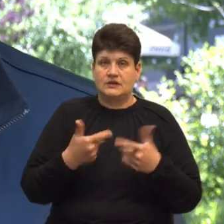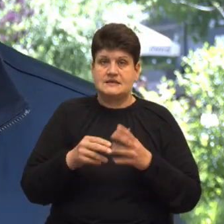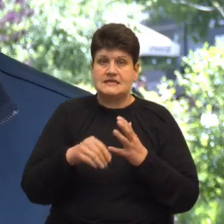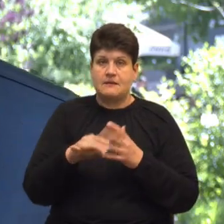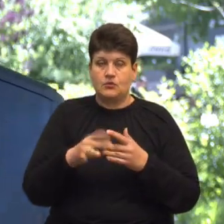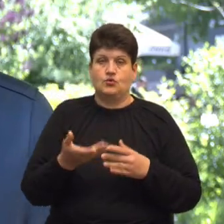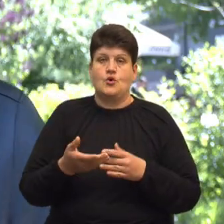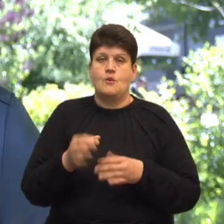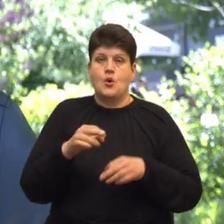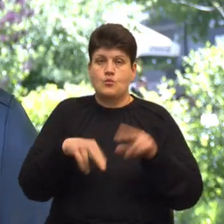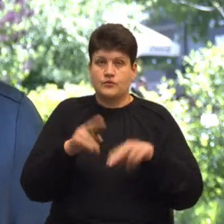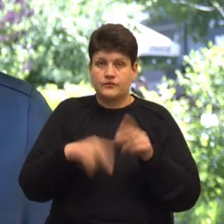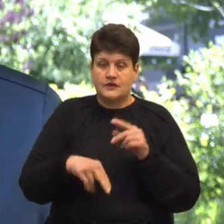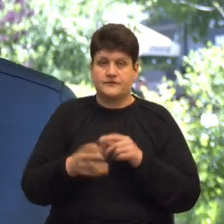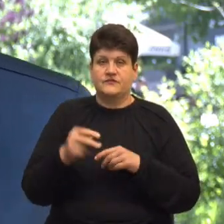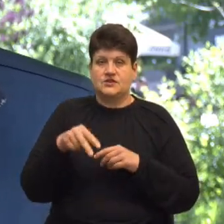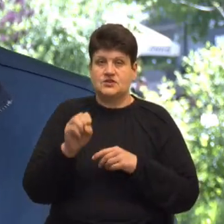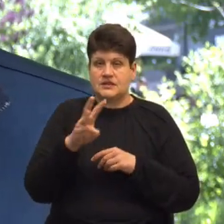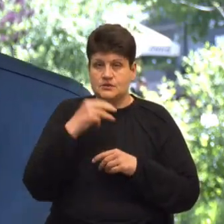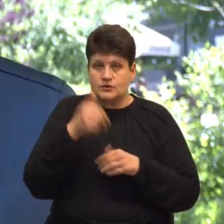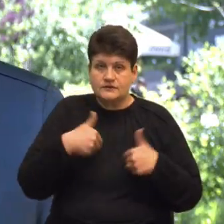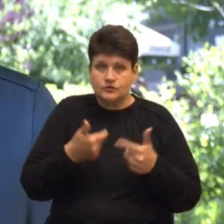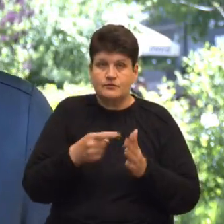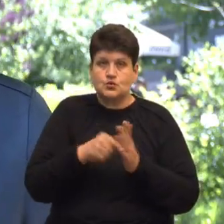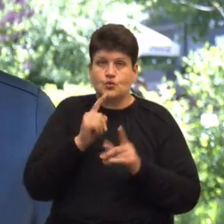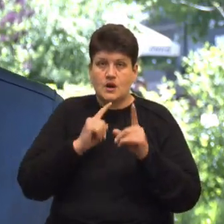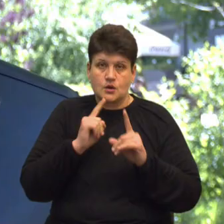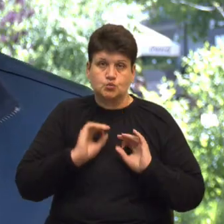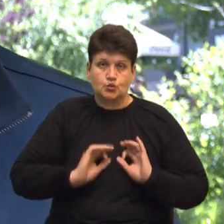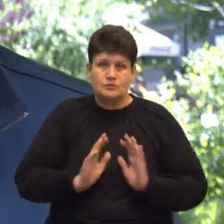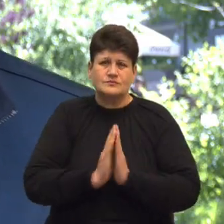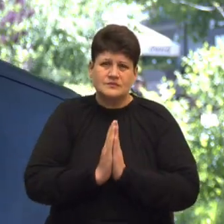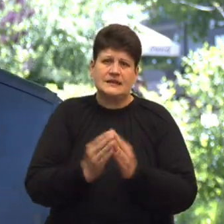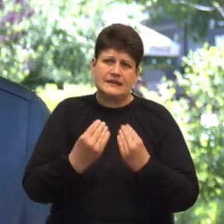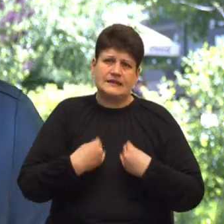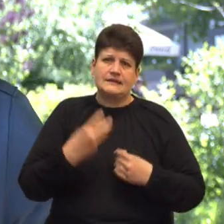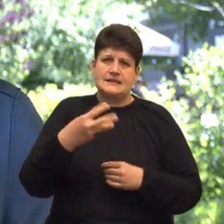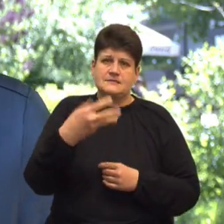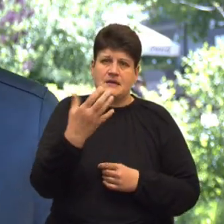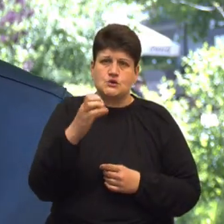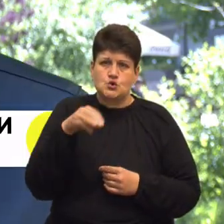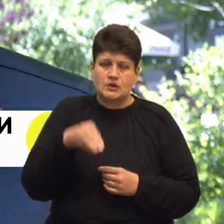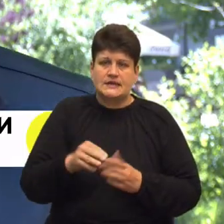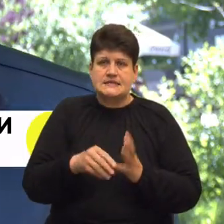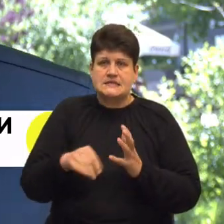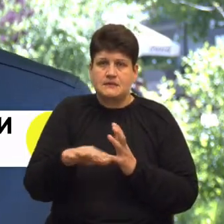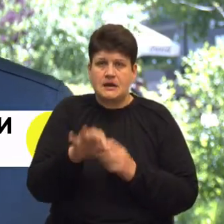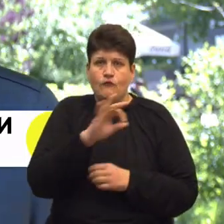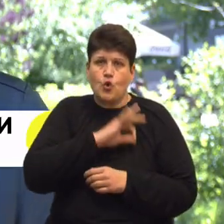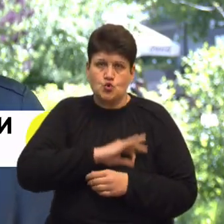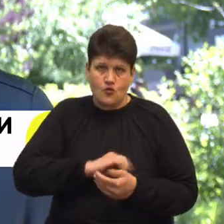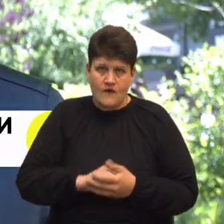прокуратура Тернопільської області звернулася до Тернопільської міської ради з проханням надати їй 35 сотих землі в користування